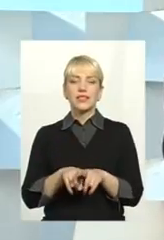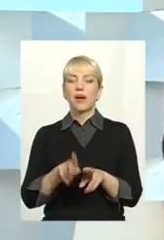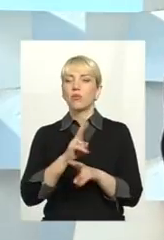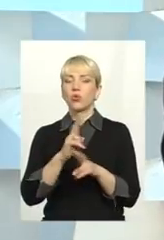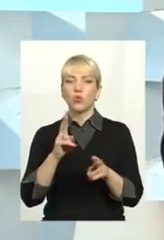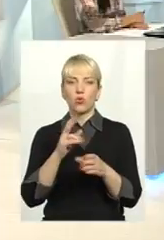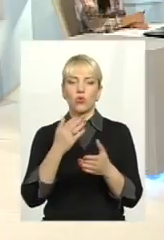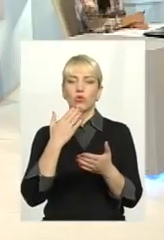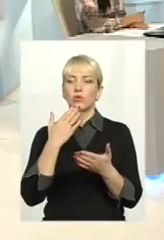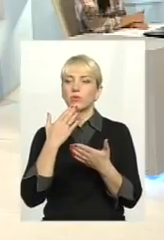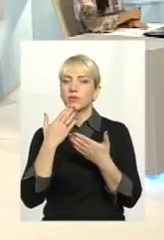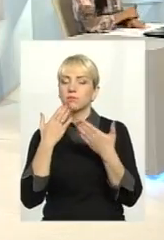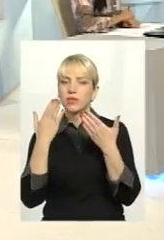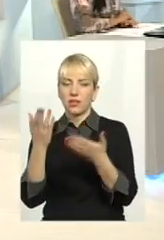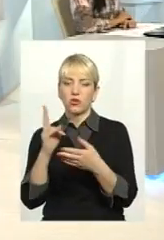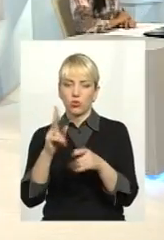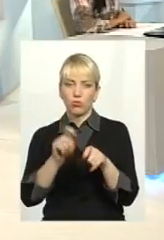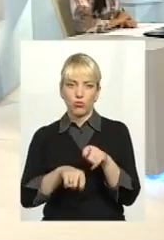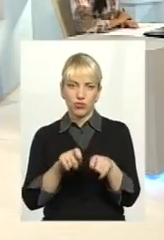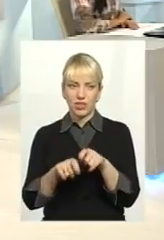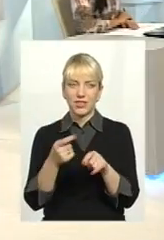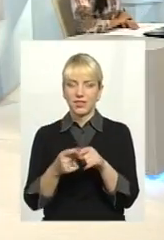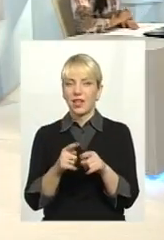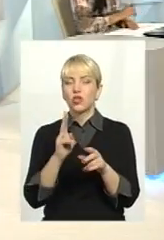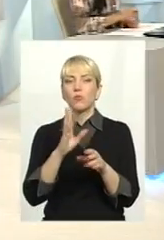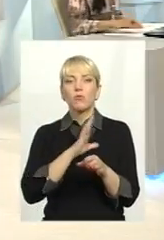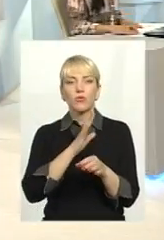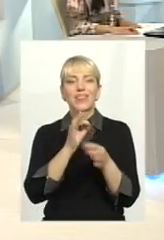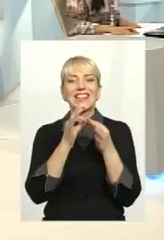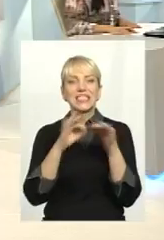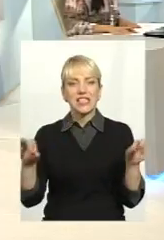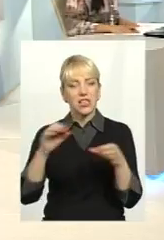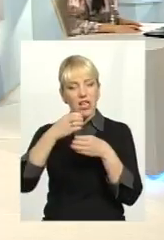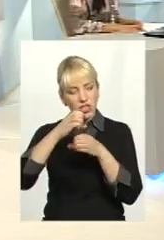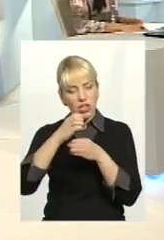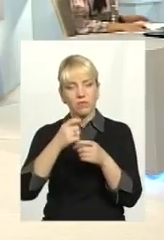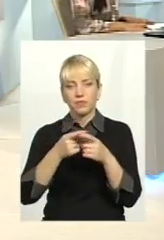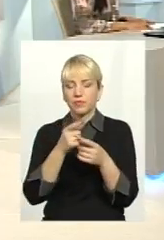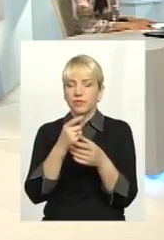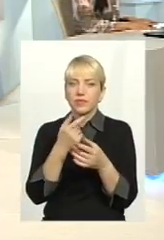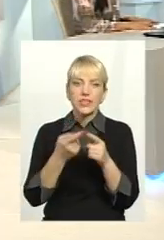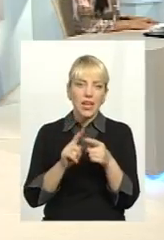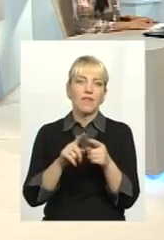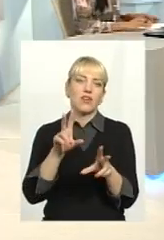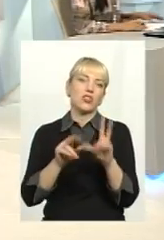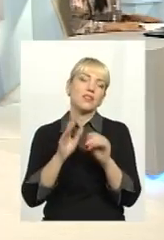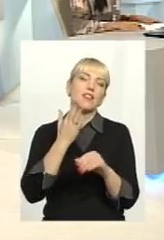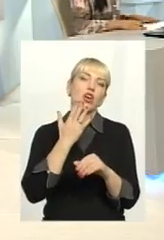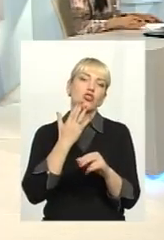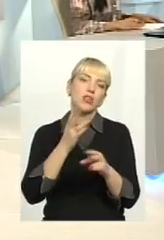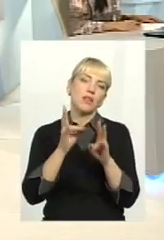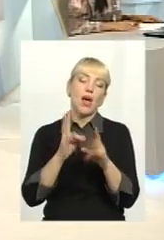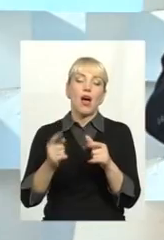звернутися, щоб повірити, сьогодні дуже важко це зробити. І це національна біда. Ще раз хочу сказати. Або ми